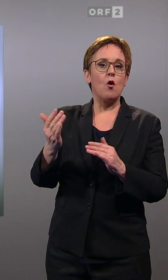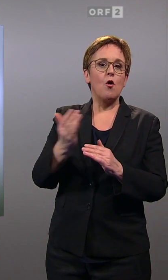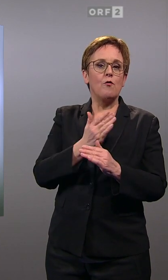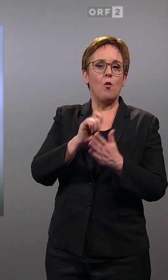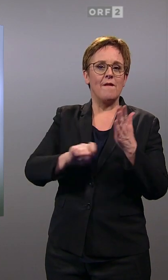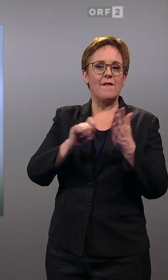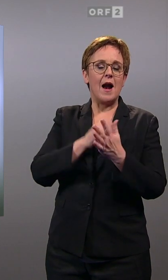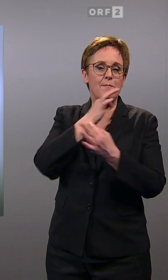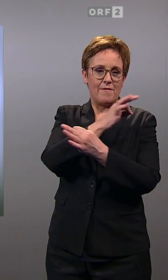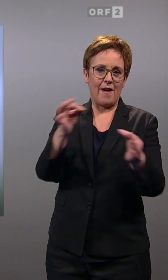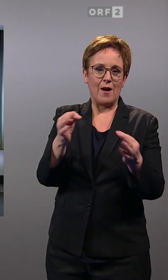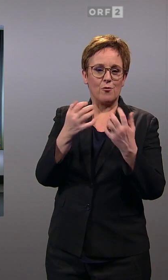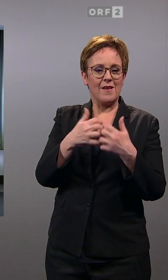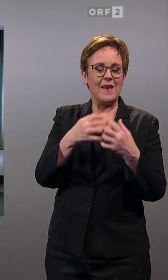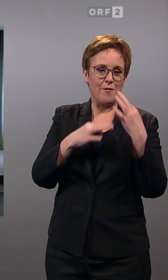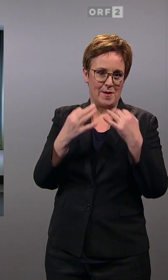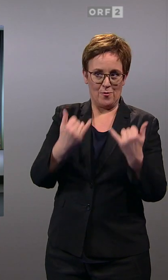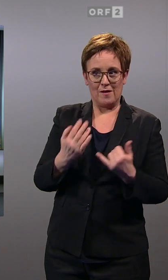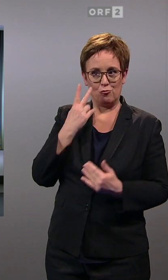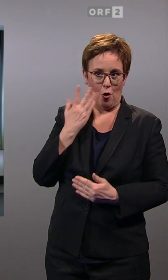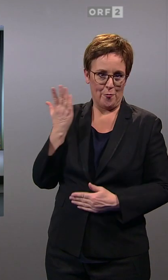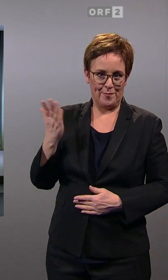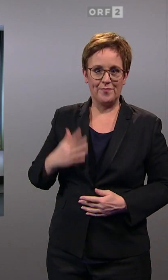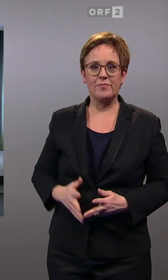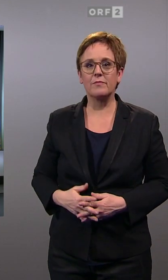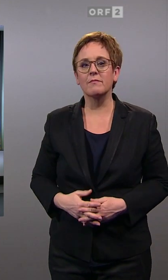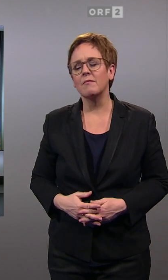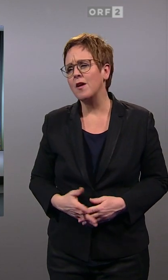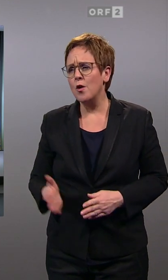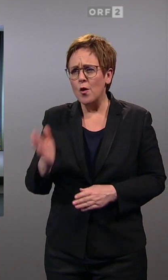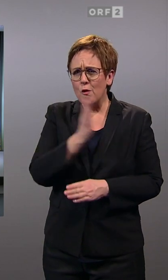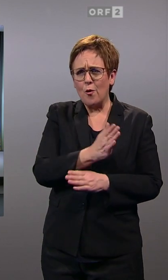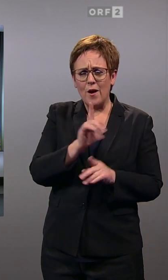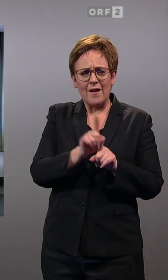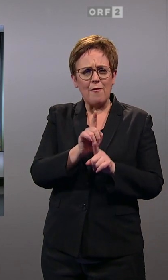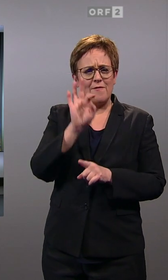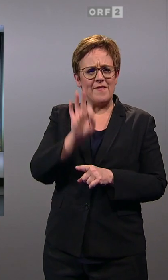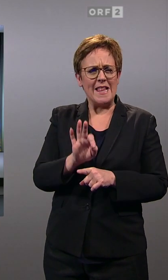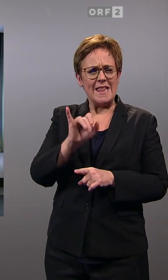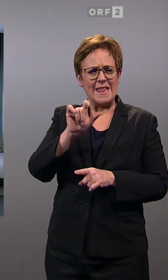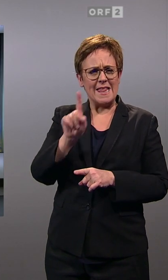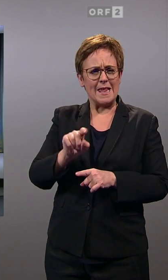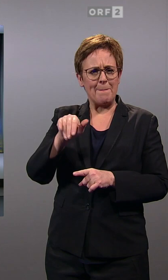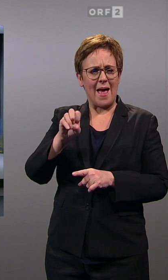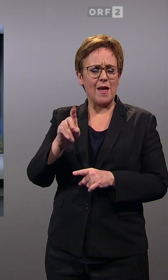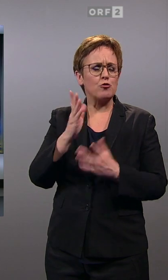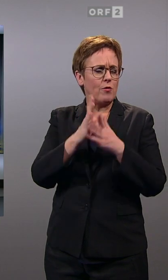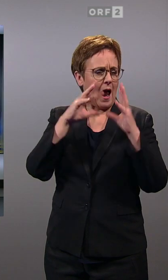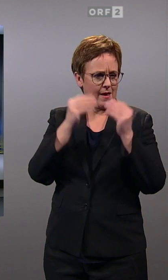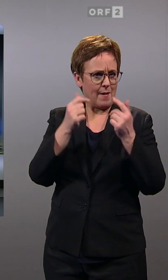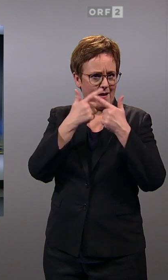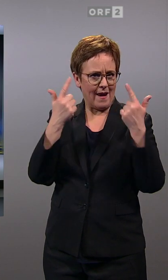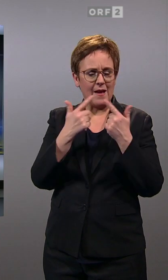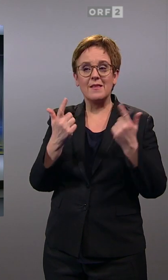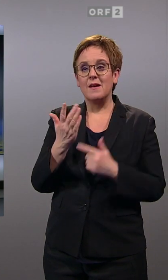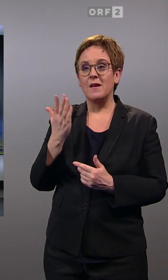Vorwahlbefragung. Tarek. Schauen wir uns das an, was Peter Filsmeier jetzt gerade allgemein erklärt hat und auch schon mit Zahlen natürlich